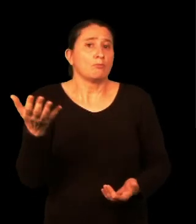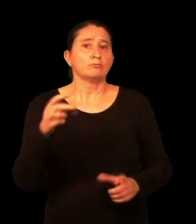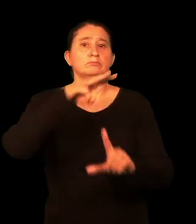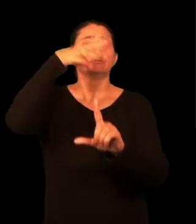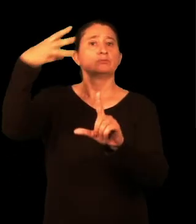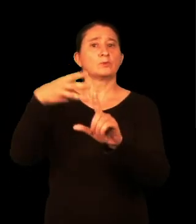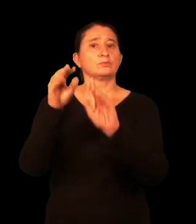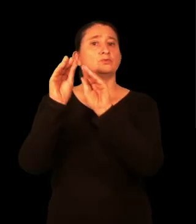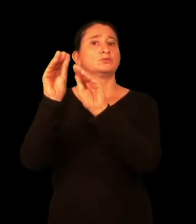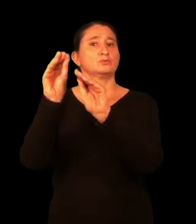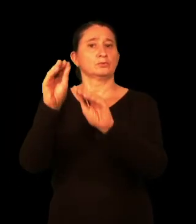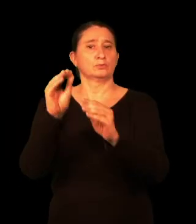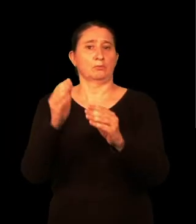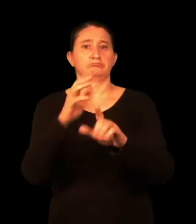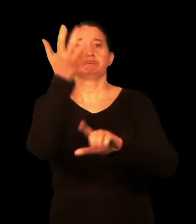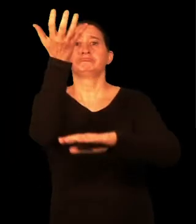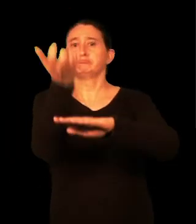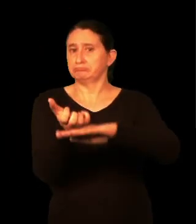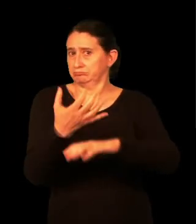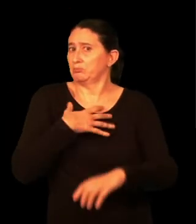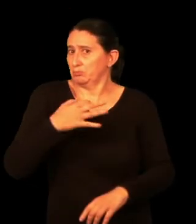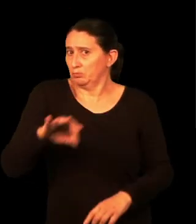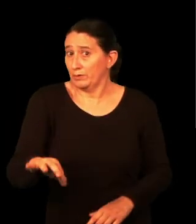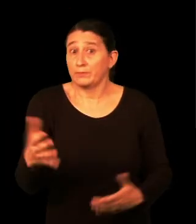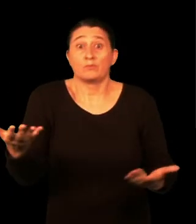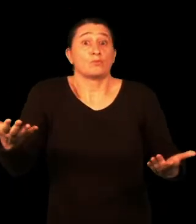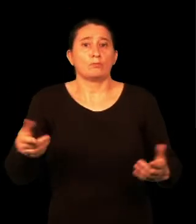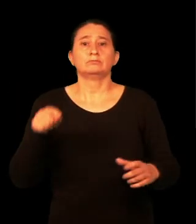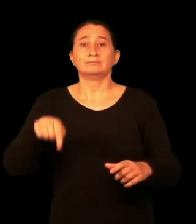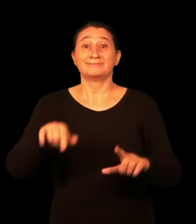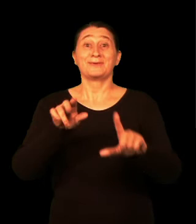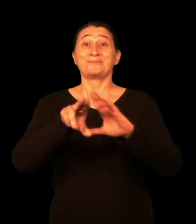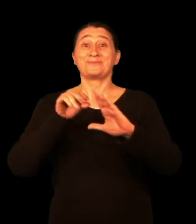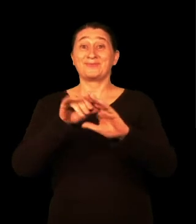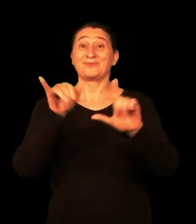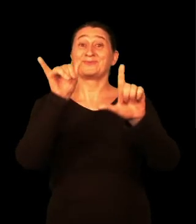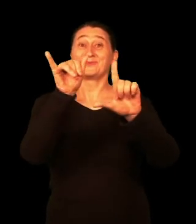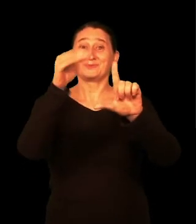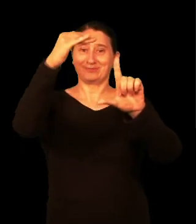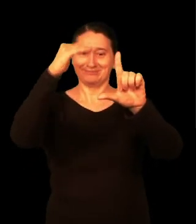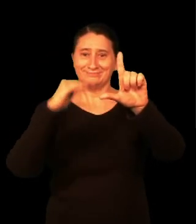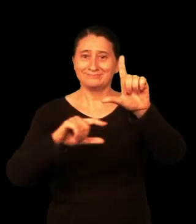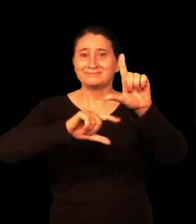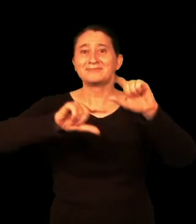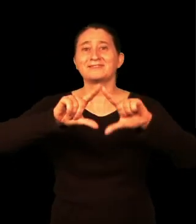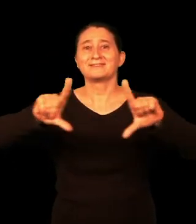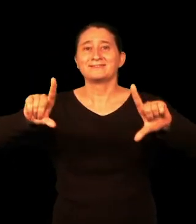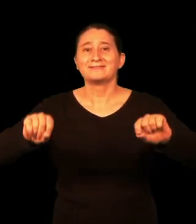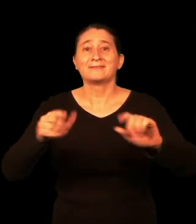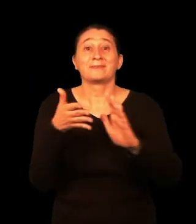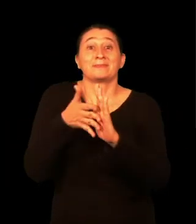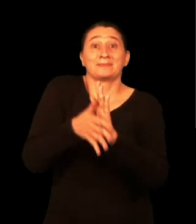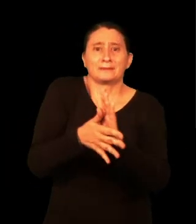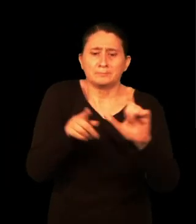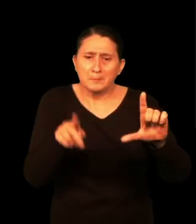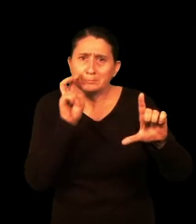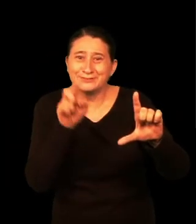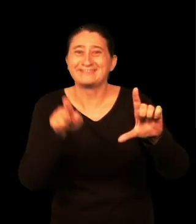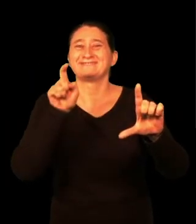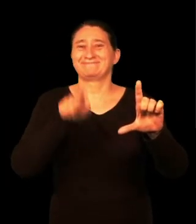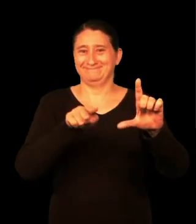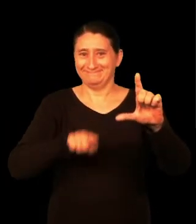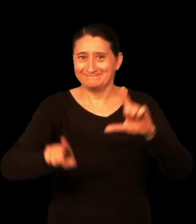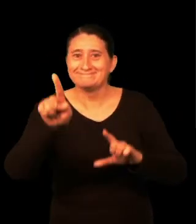Deskarga dezakezu ere bilbao.euz webunetik. Edo bide honen azpian dagoen web estekatik.